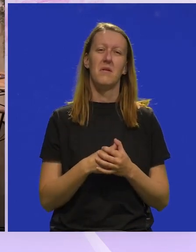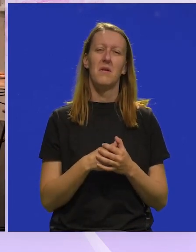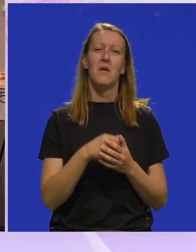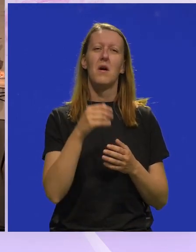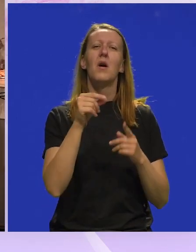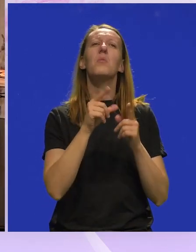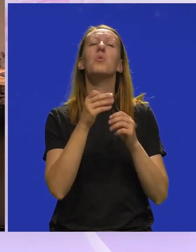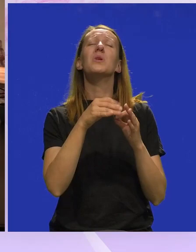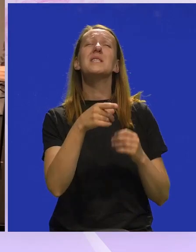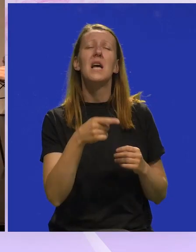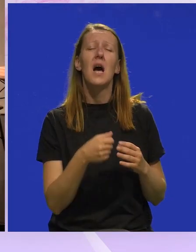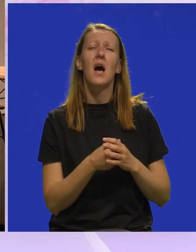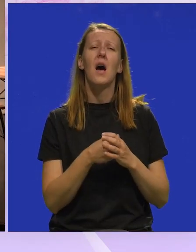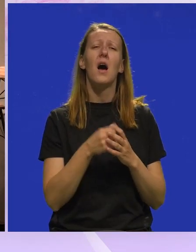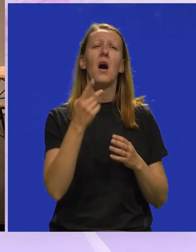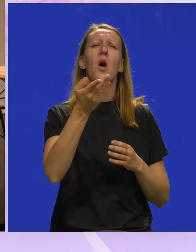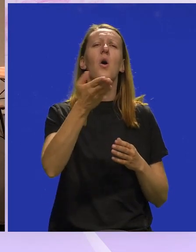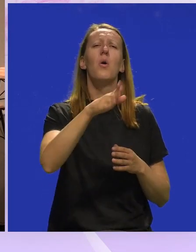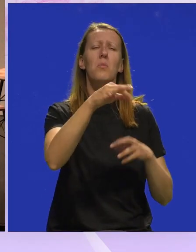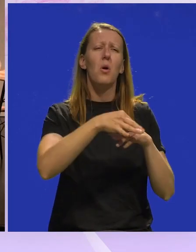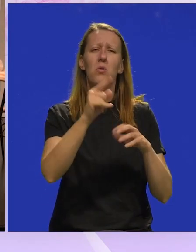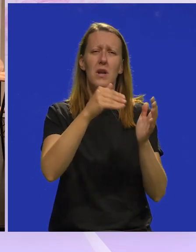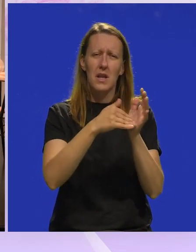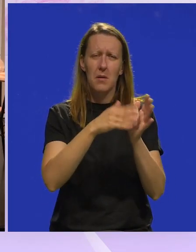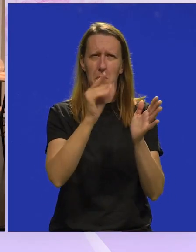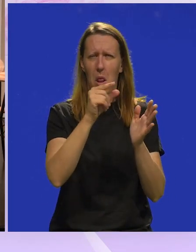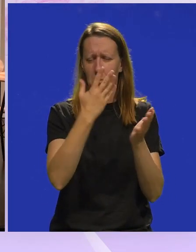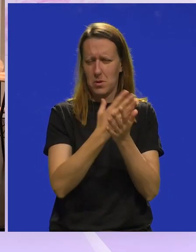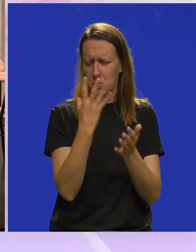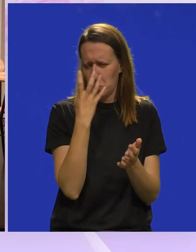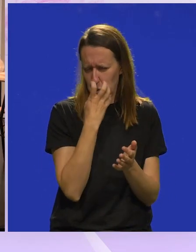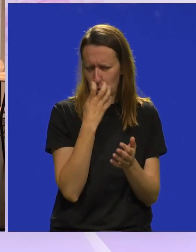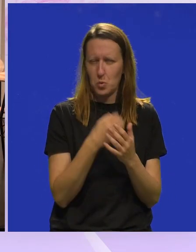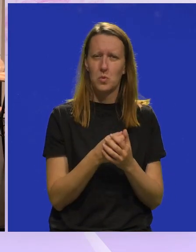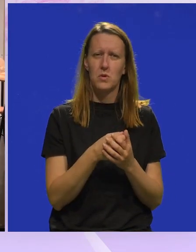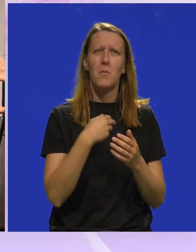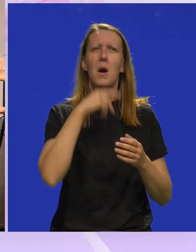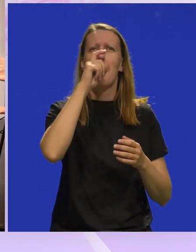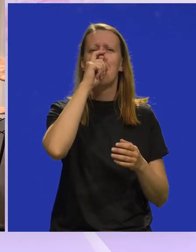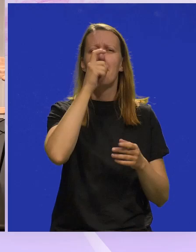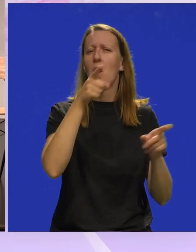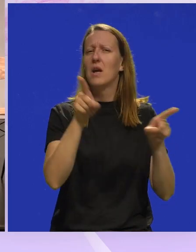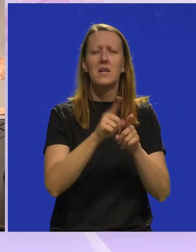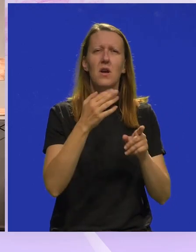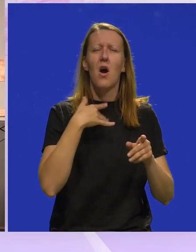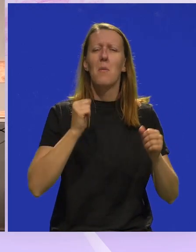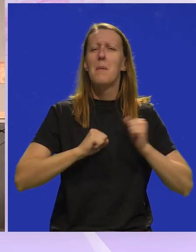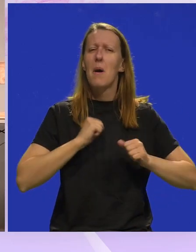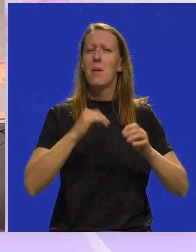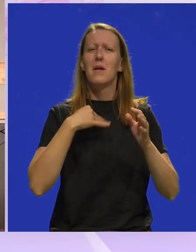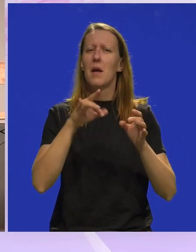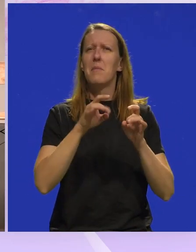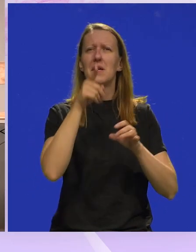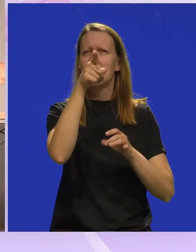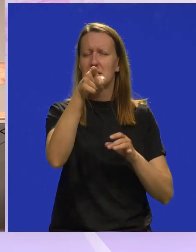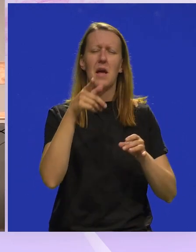Punice! A van je umra muž, će ne biti morali biti tužni. Mame, boli isto kako će bi patila da ustanem